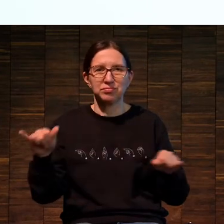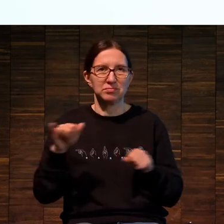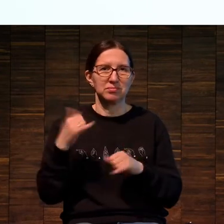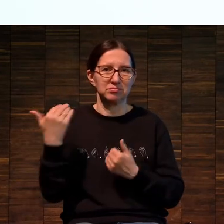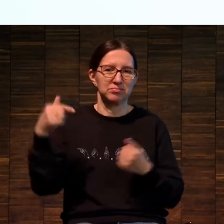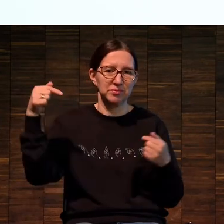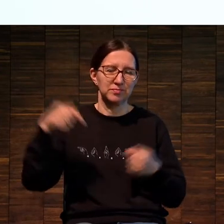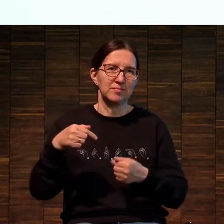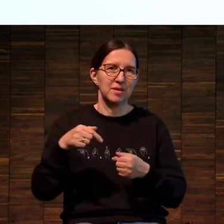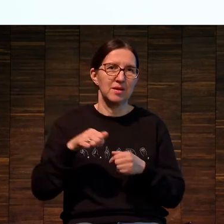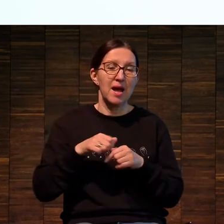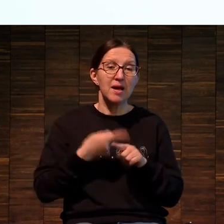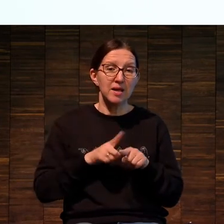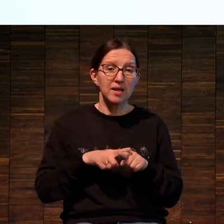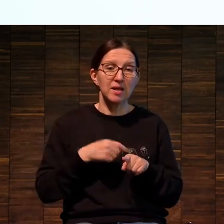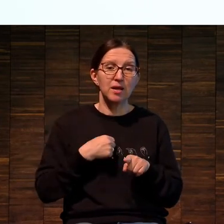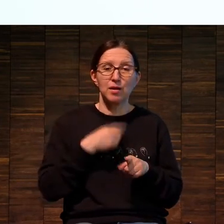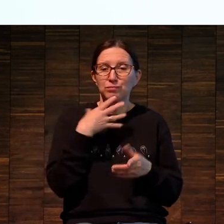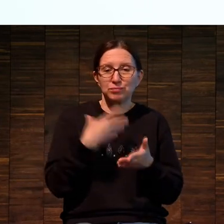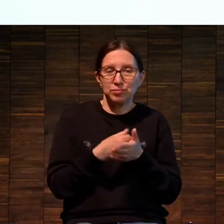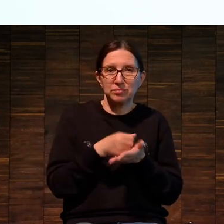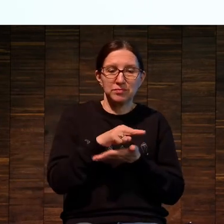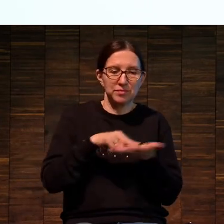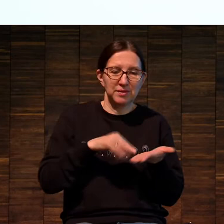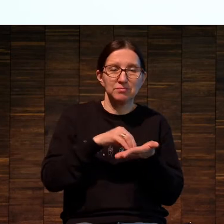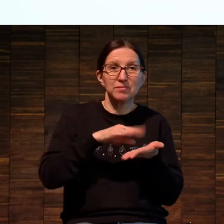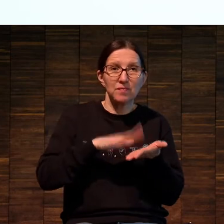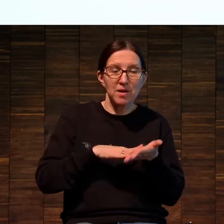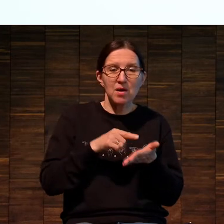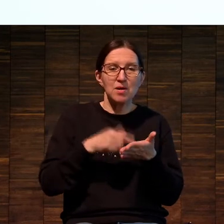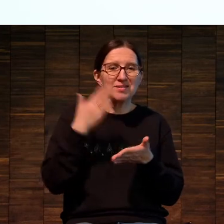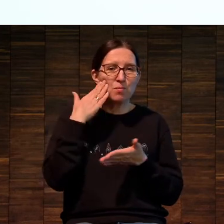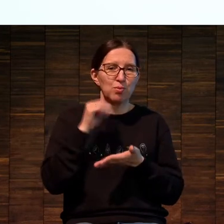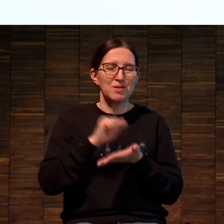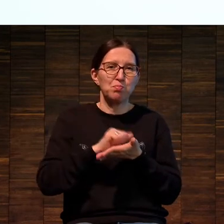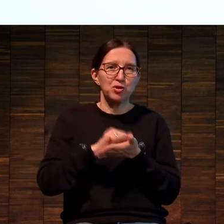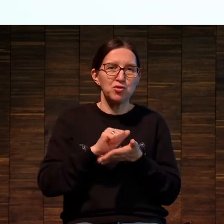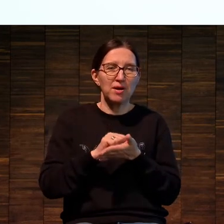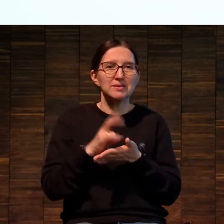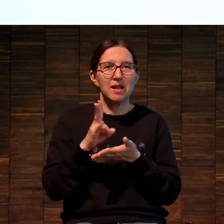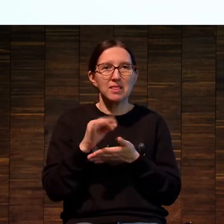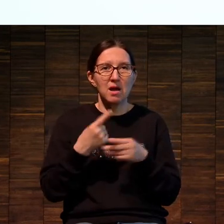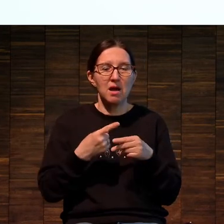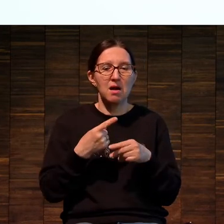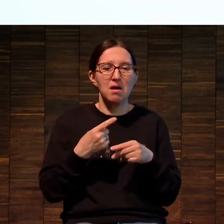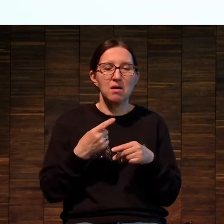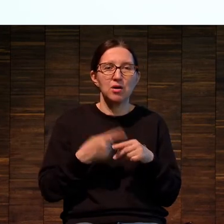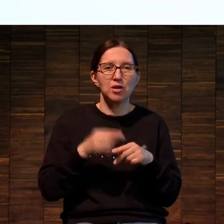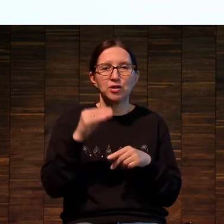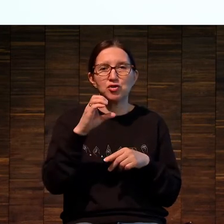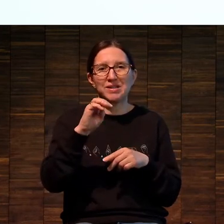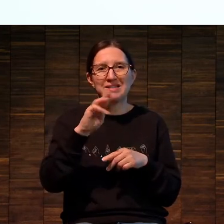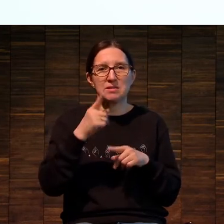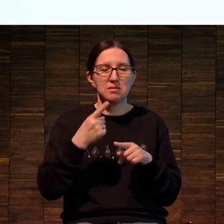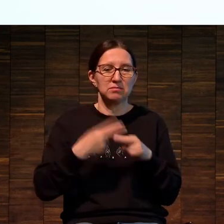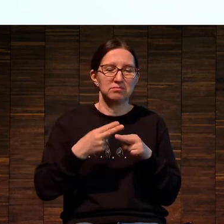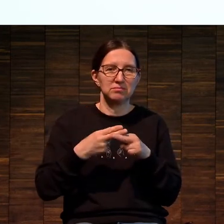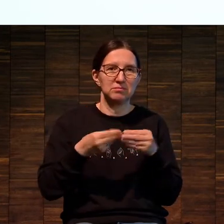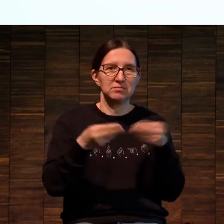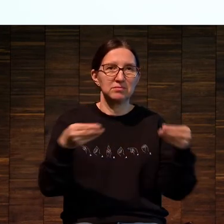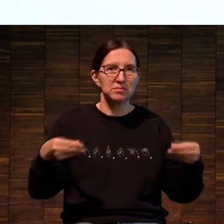печати, и патент был зарегистрирован как способ печати на жести, для печати по